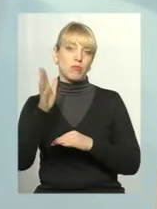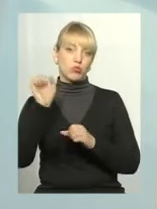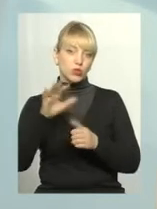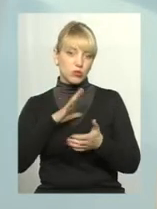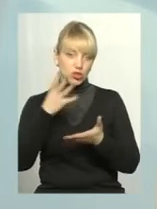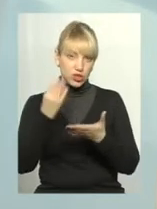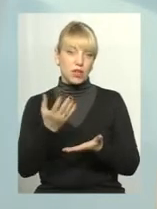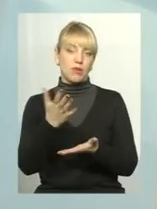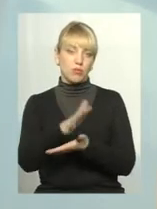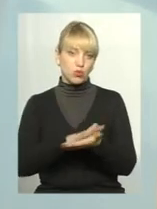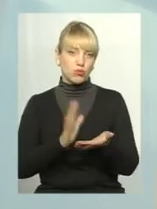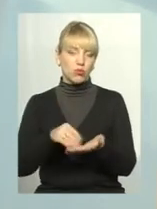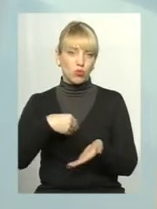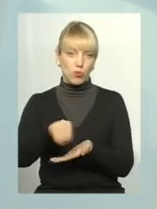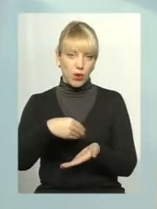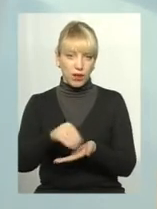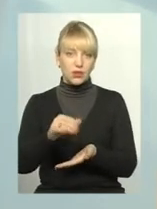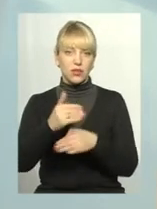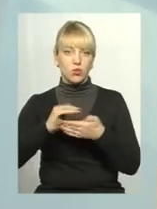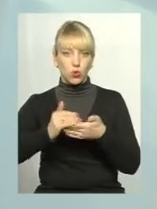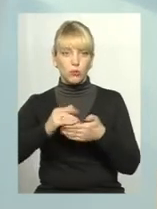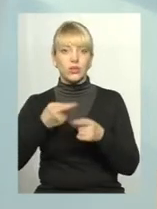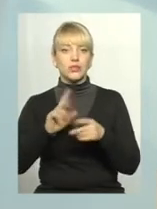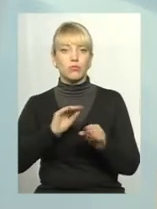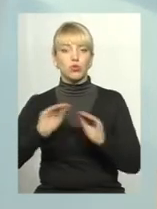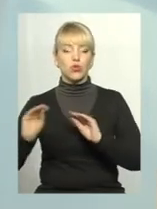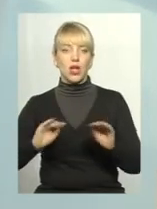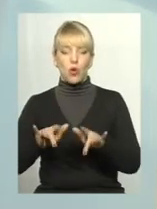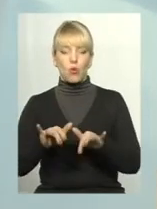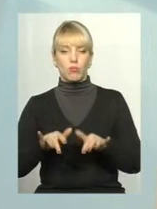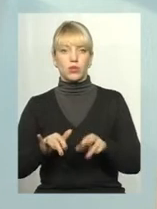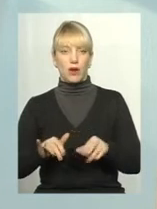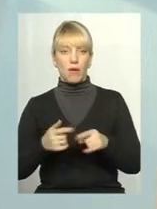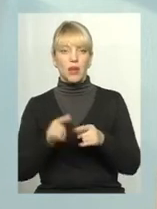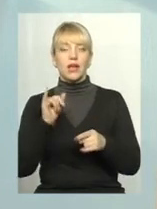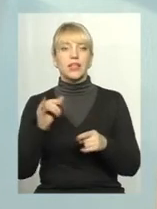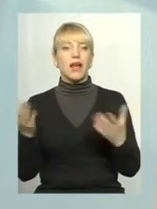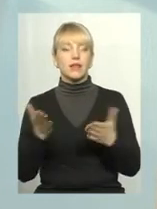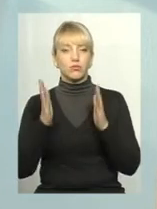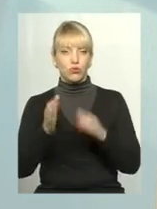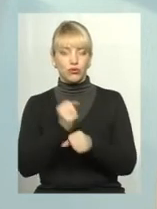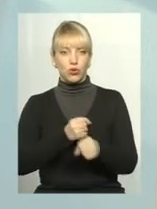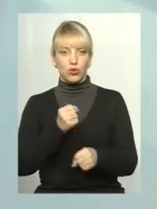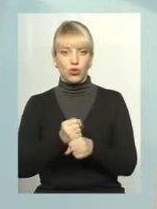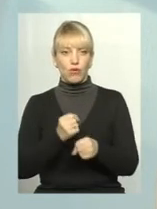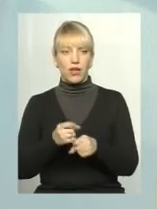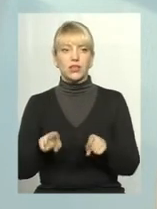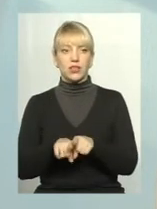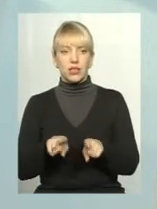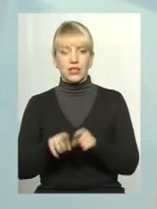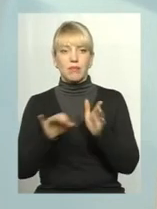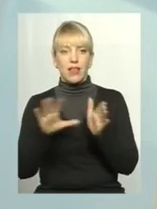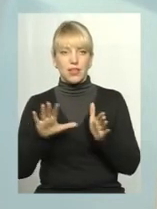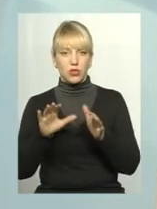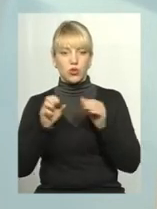закупляти, але це будуть оснащені комп'ютерами амбулаторії, які будуть функціонувати і той самий електронний